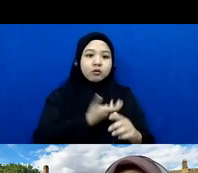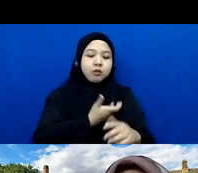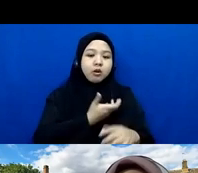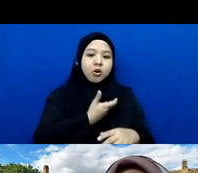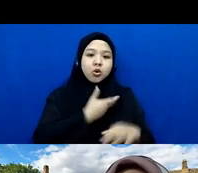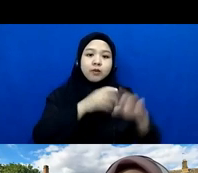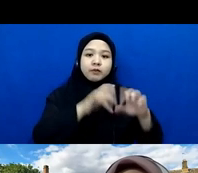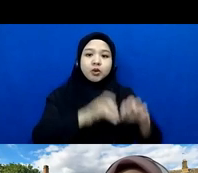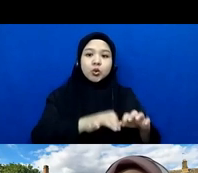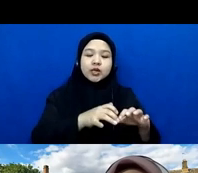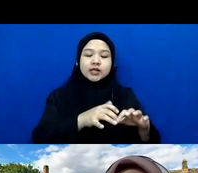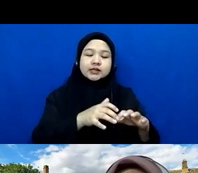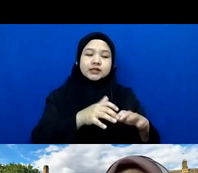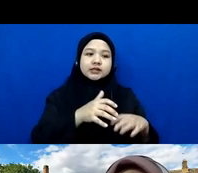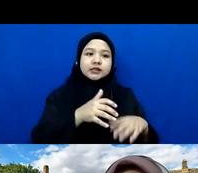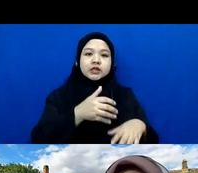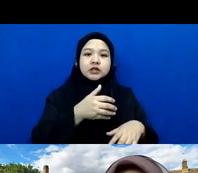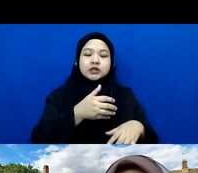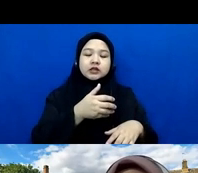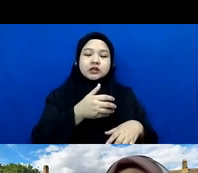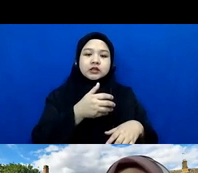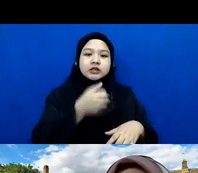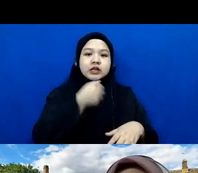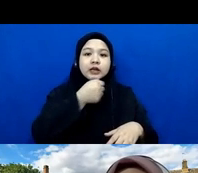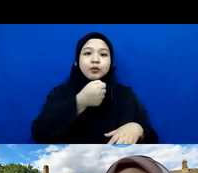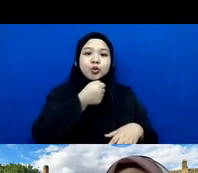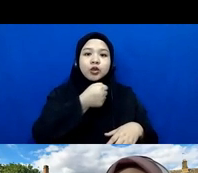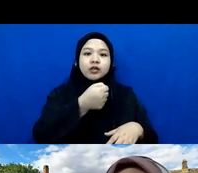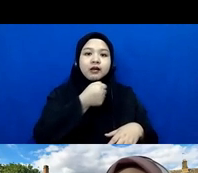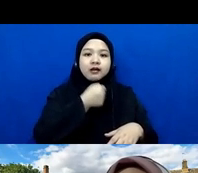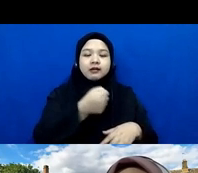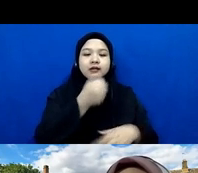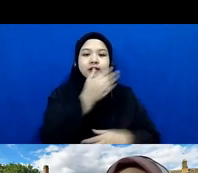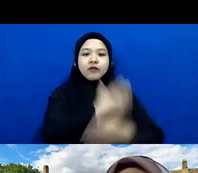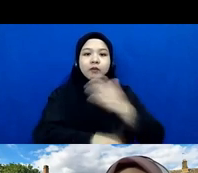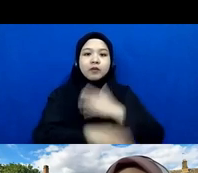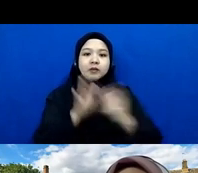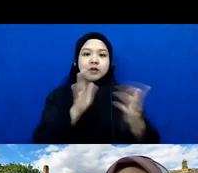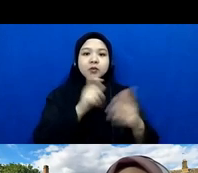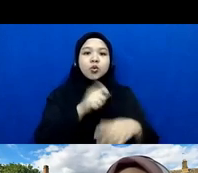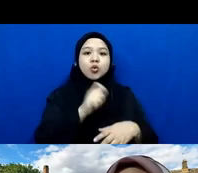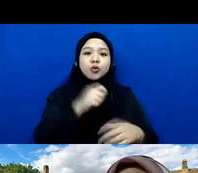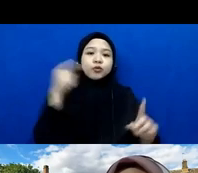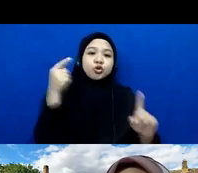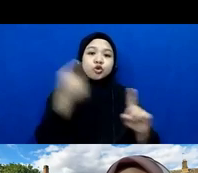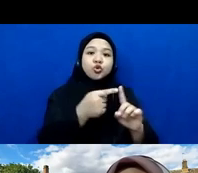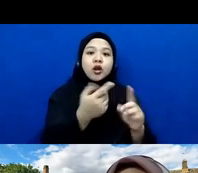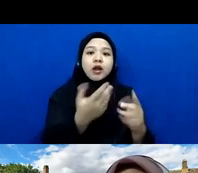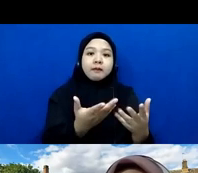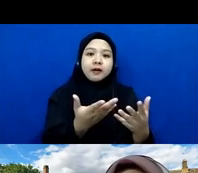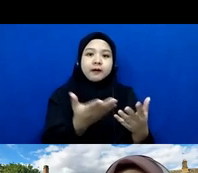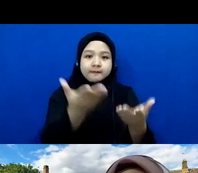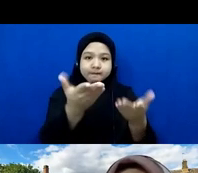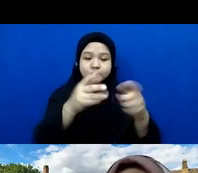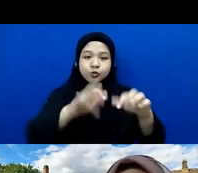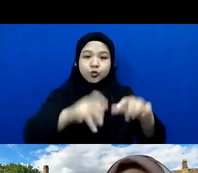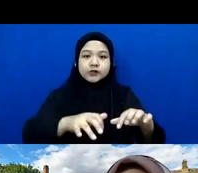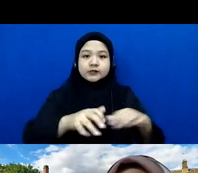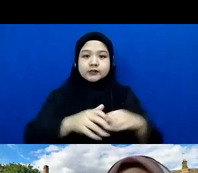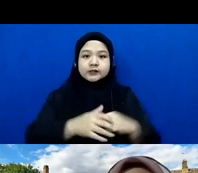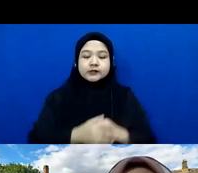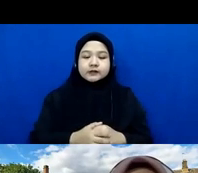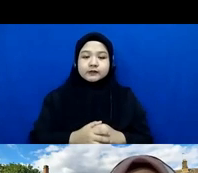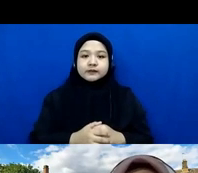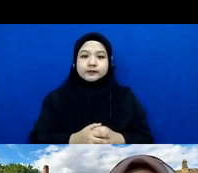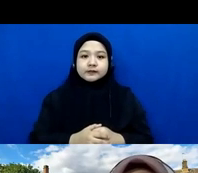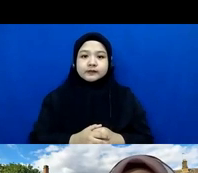namanya dalam melakukan peliputan ini jangan sampai kita bicara soal hal yang berbeda nanti